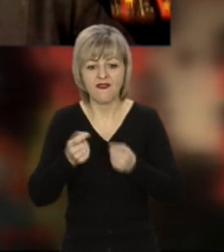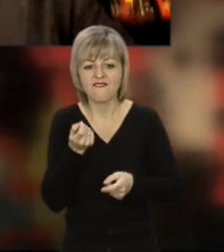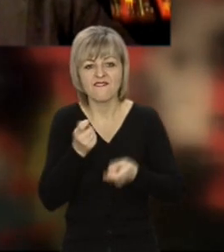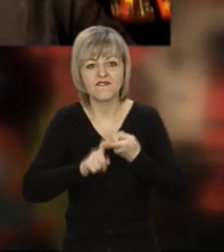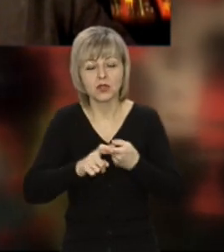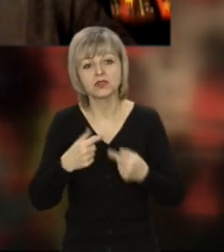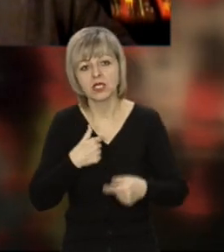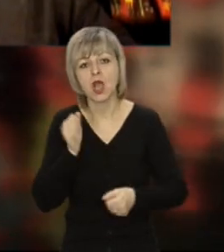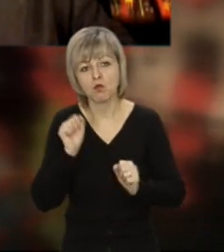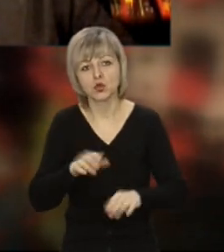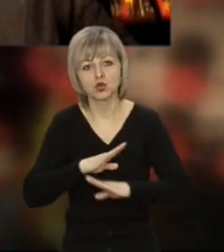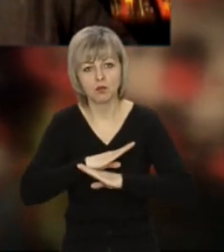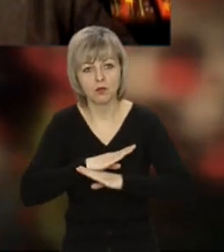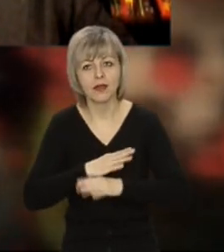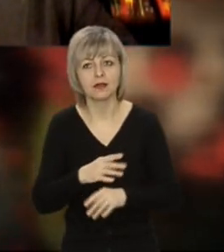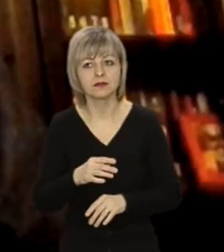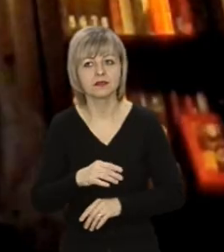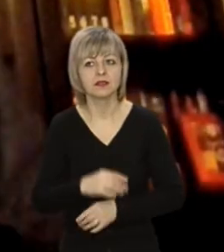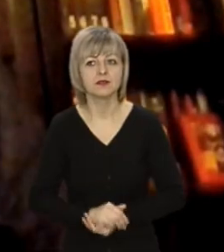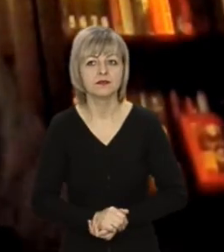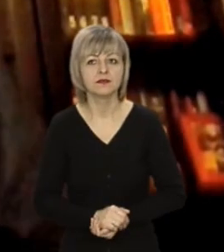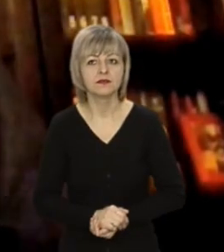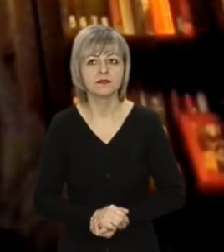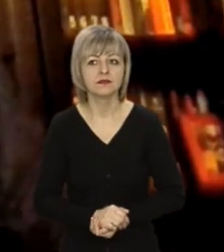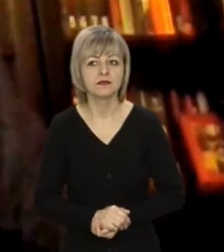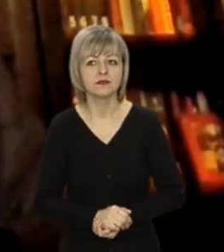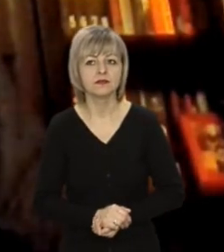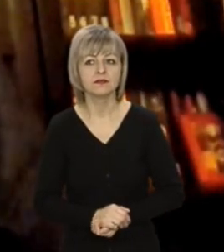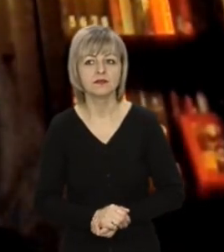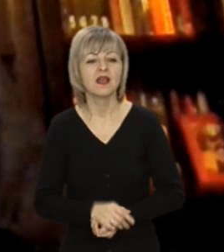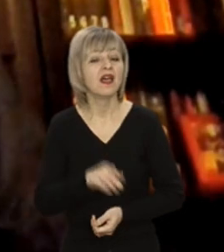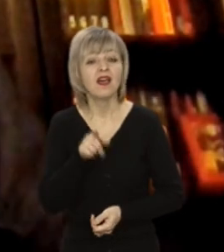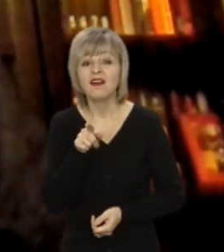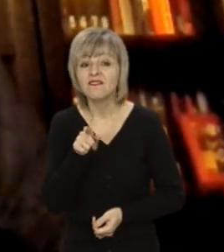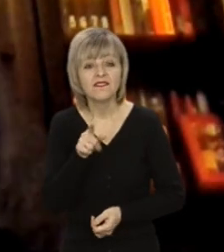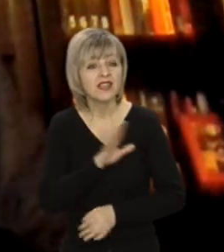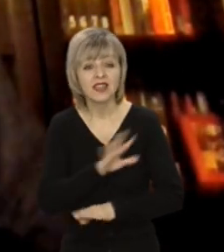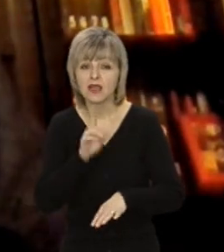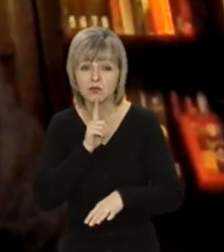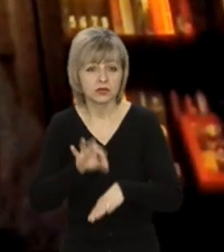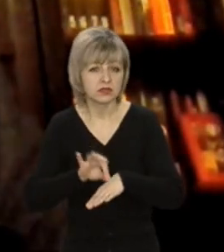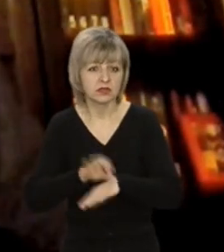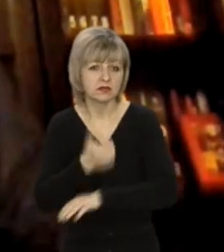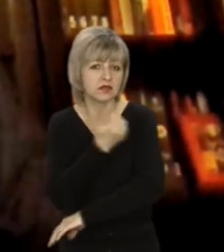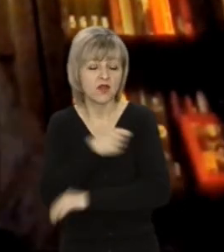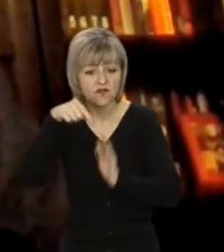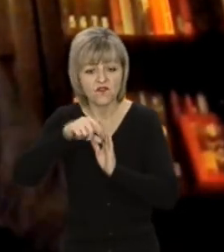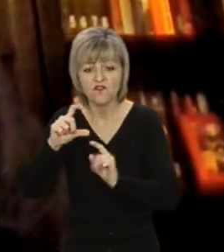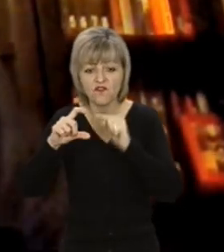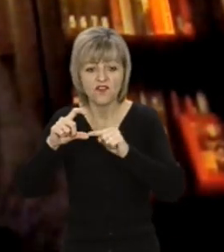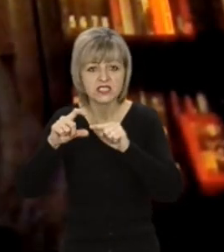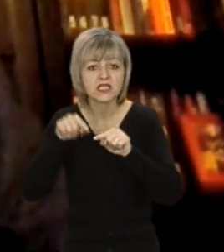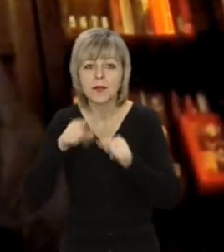померти. Взагалі, що до міфів? Від вакцинації ви не захворієте на ковід-19, бо вакцина не містить